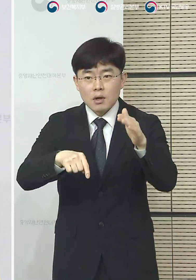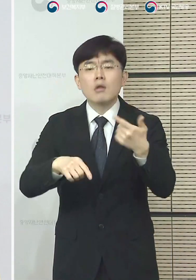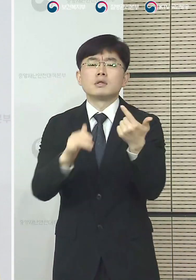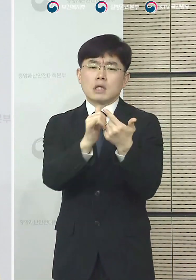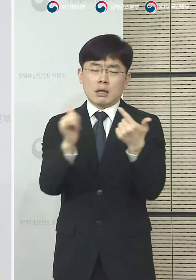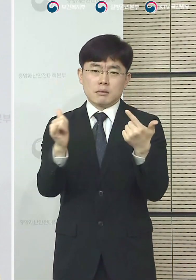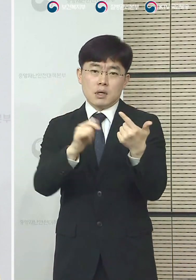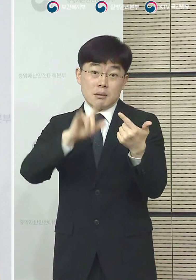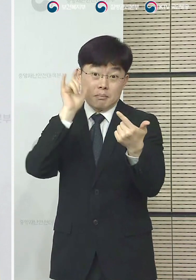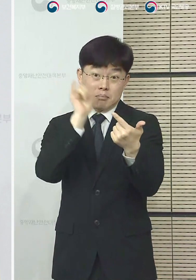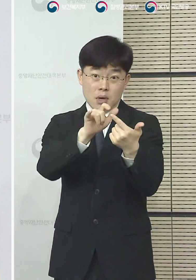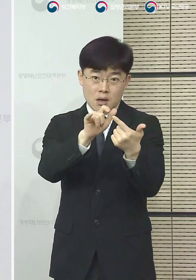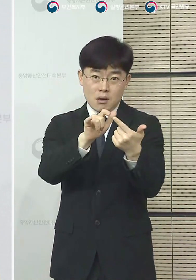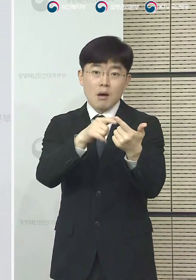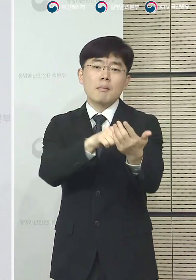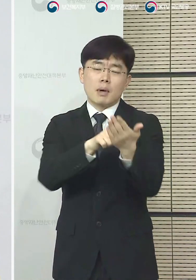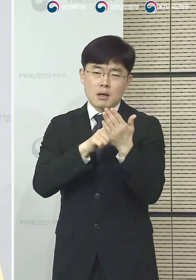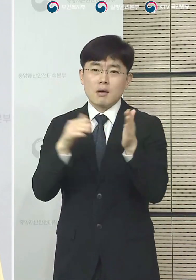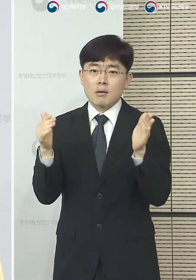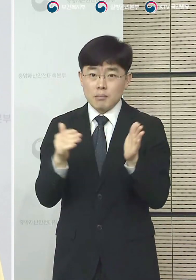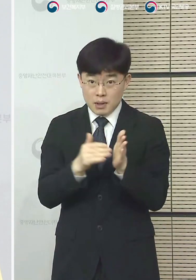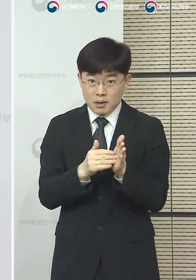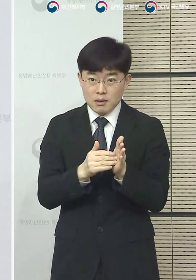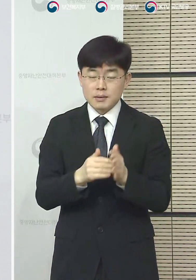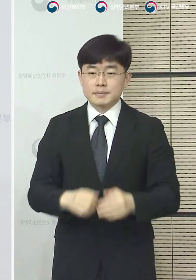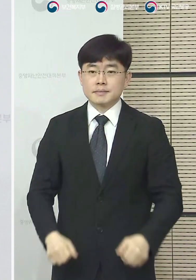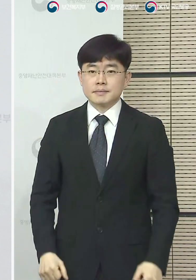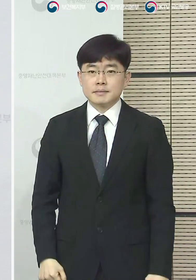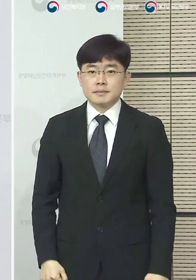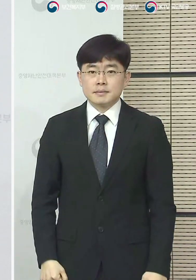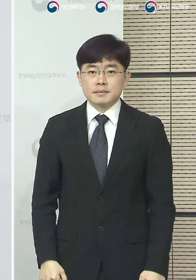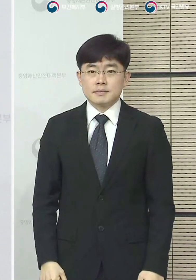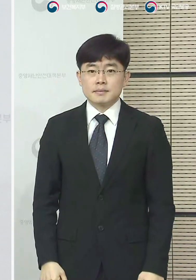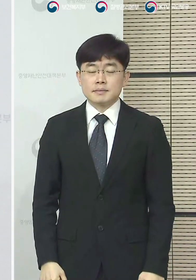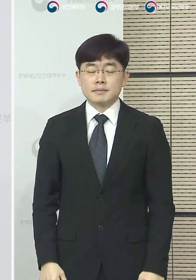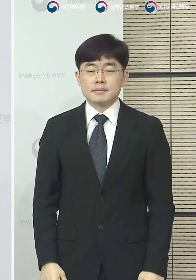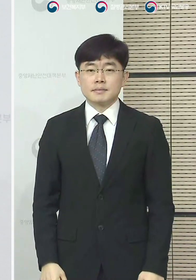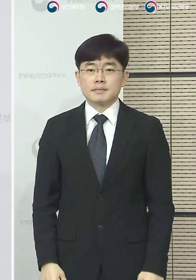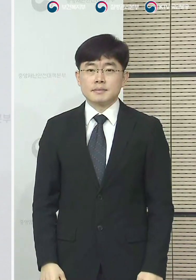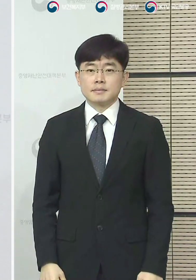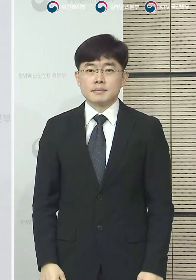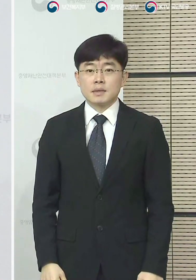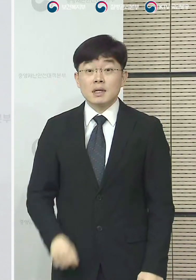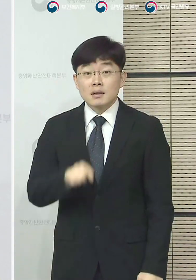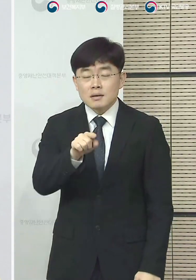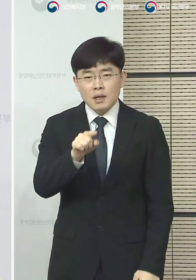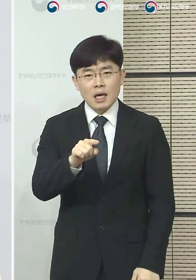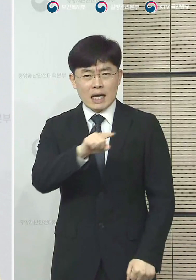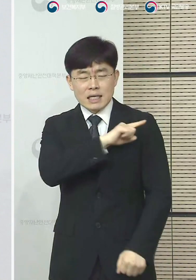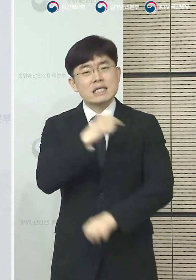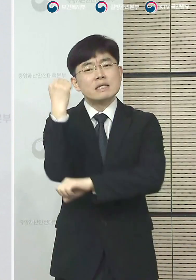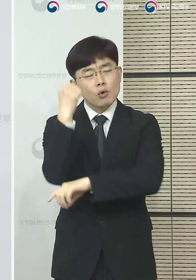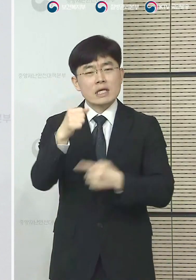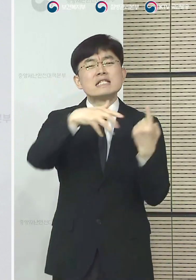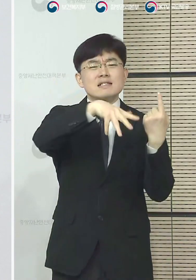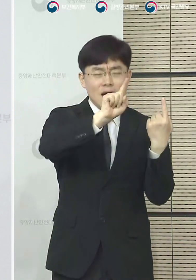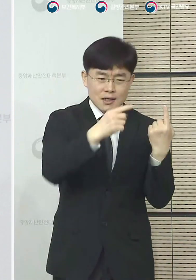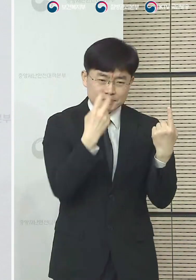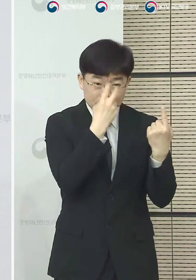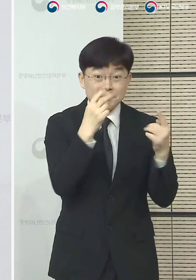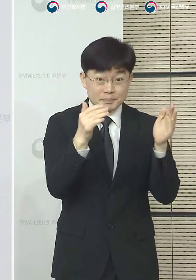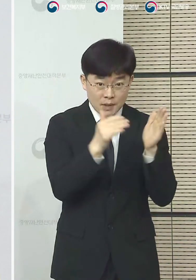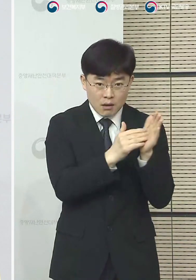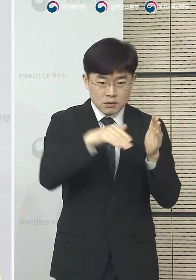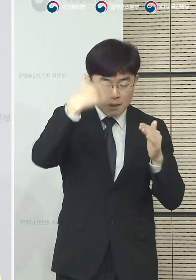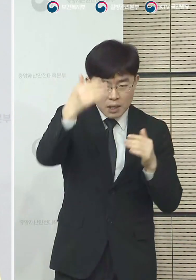확진자가 검역 과정에서 이런 과정을 통해서 밝혀졌습니다. 이게 1차적이라면 두 번째는